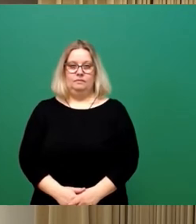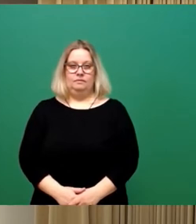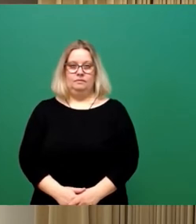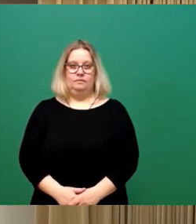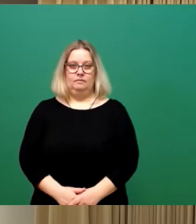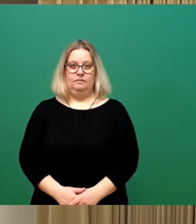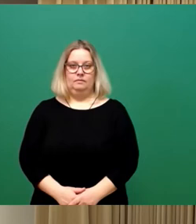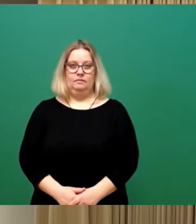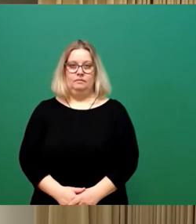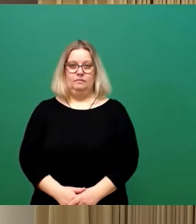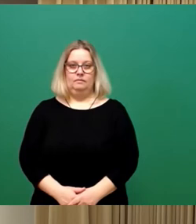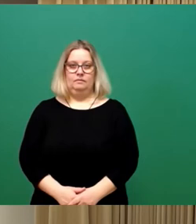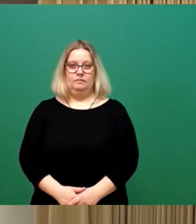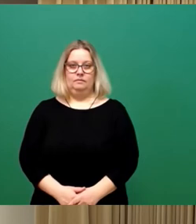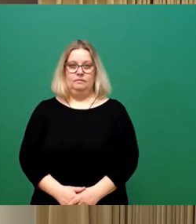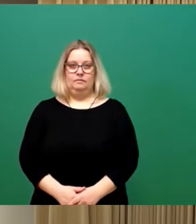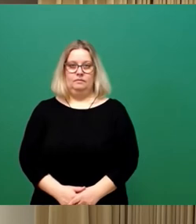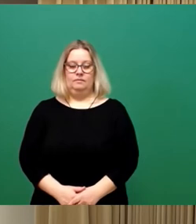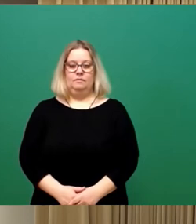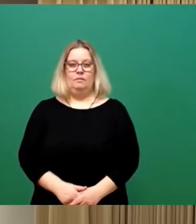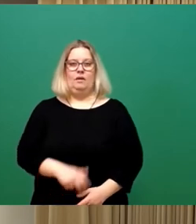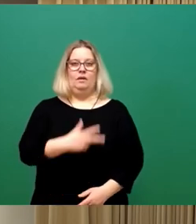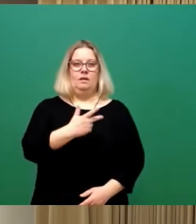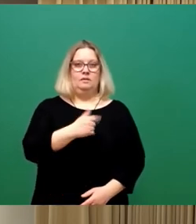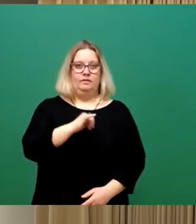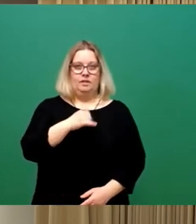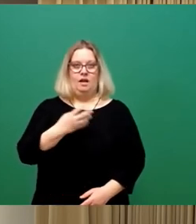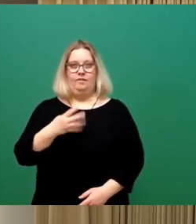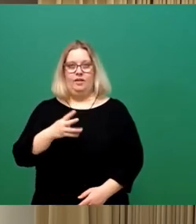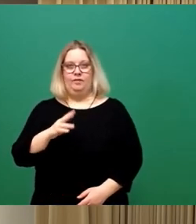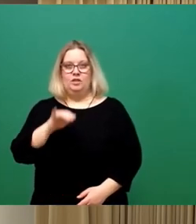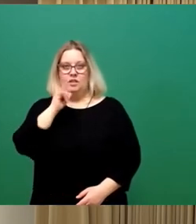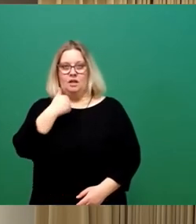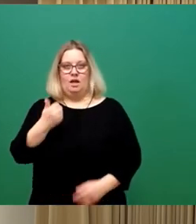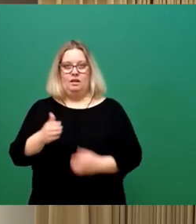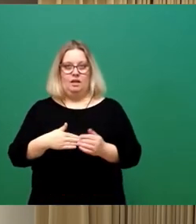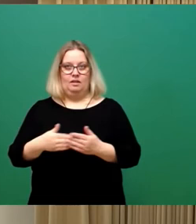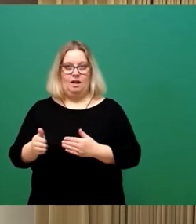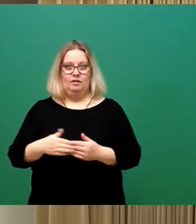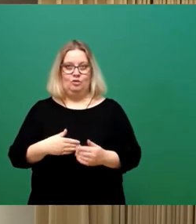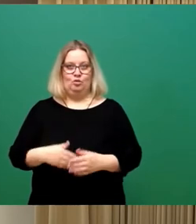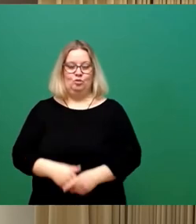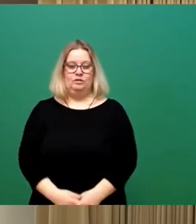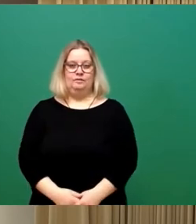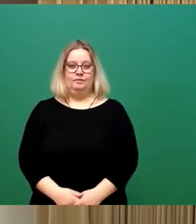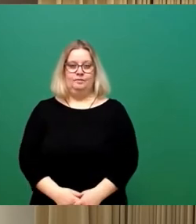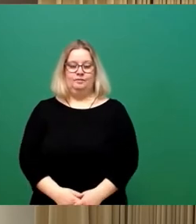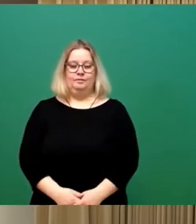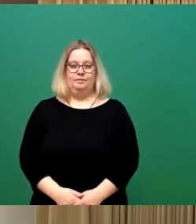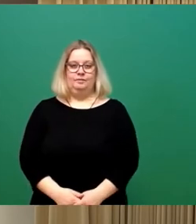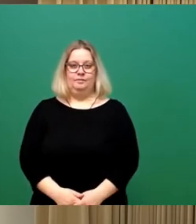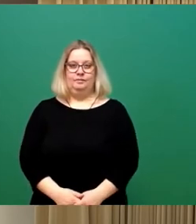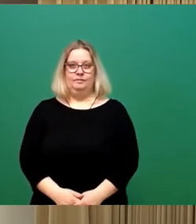Stimmzeichen. 23 Ja, 44 Nein, eine Enthaltung hat keine Mehrheit gefunden und dann